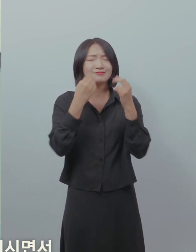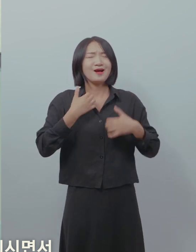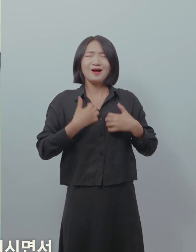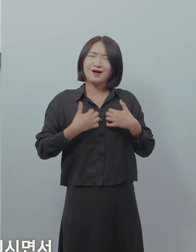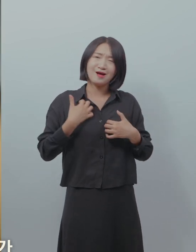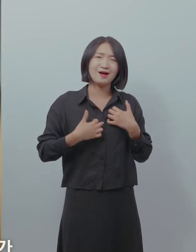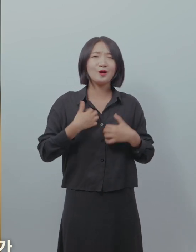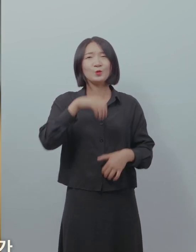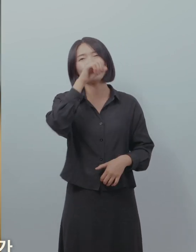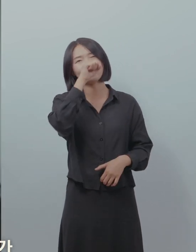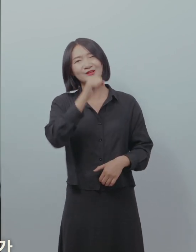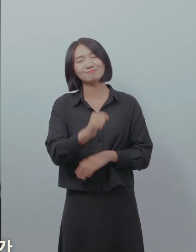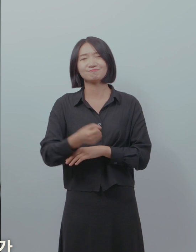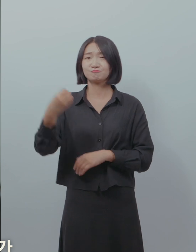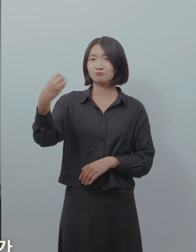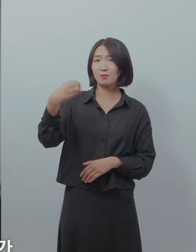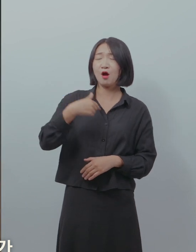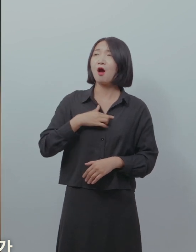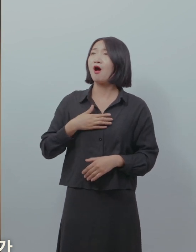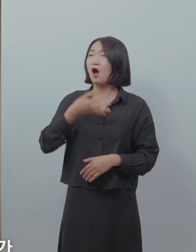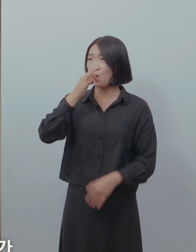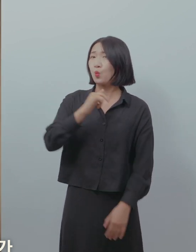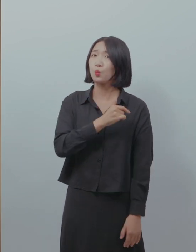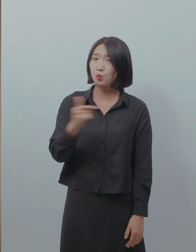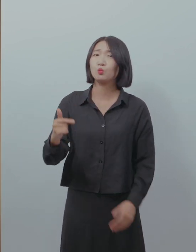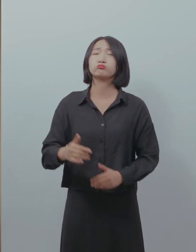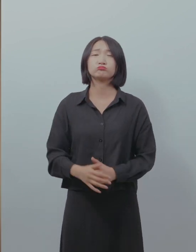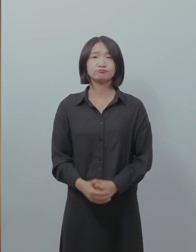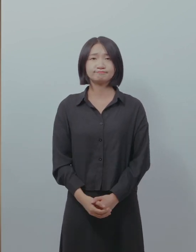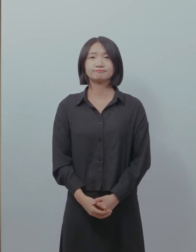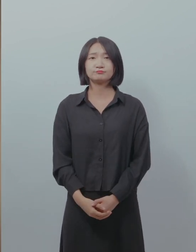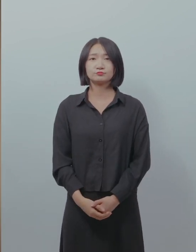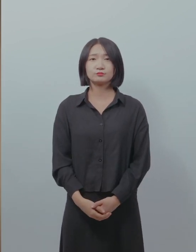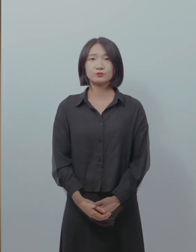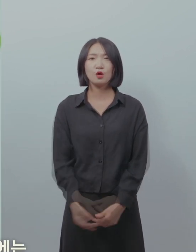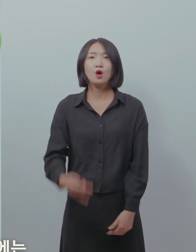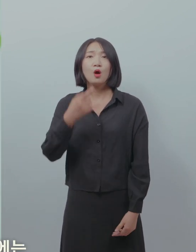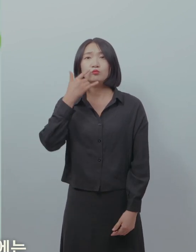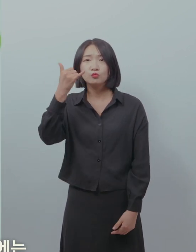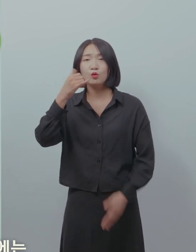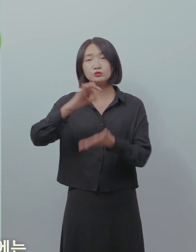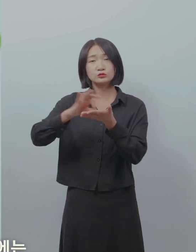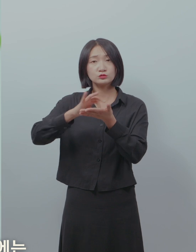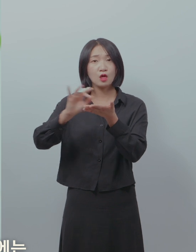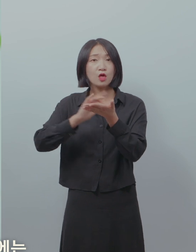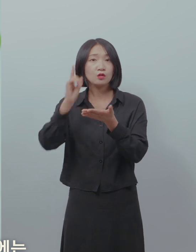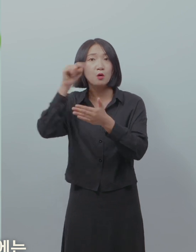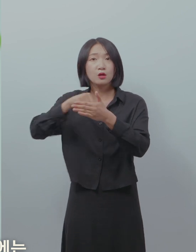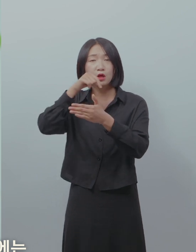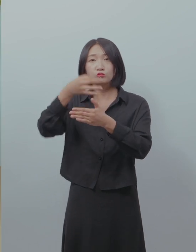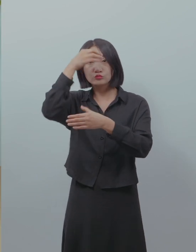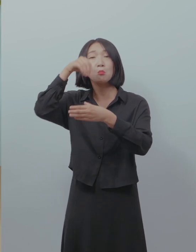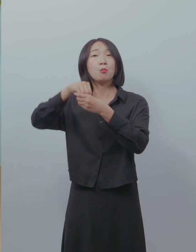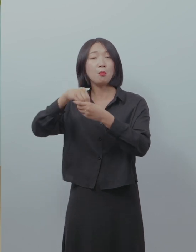글썽이시면서 기쁘다 좋다 이렇게 얘기를 해 주실 때가 가장 보람을 느낄 수 있었는데 이미 부모님이 사용하고 계신